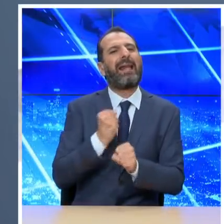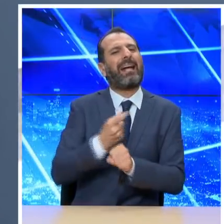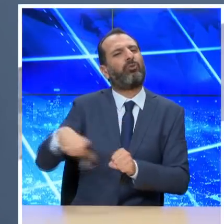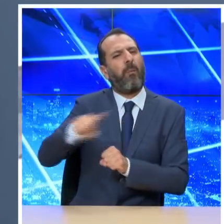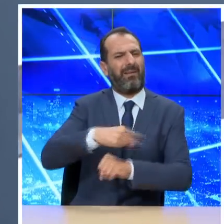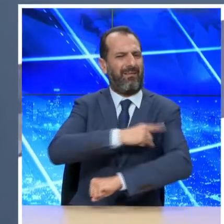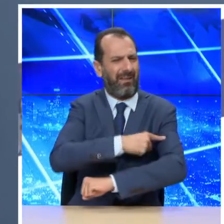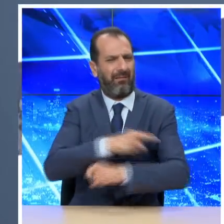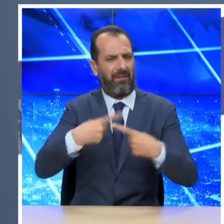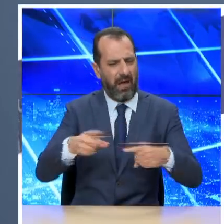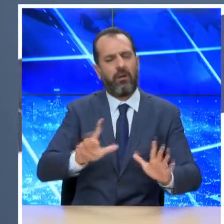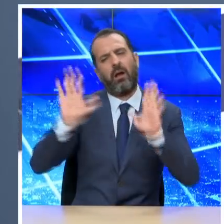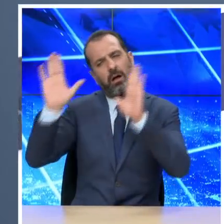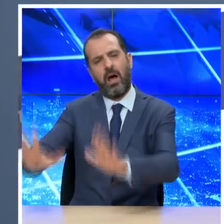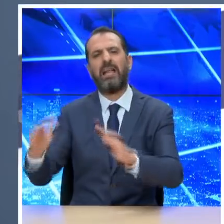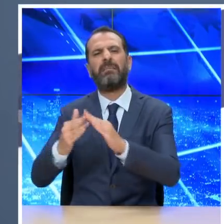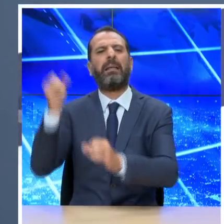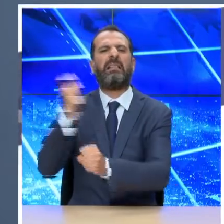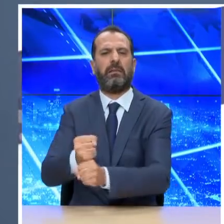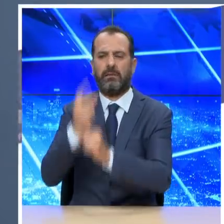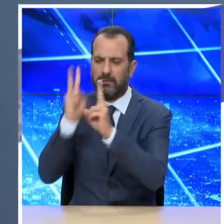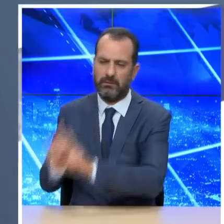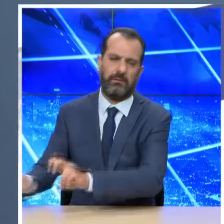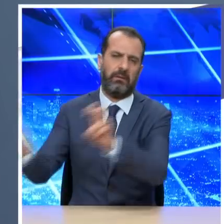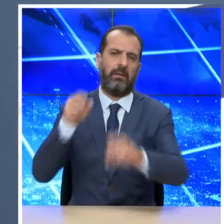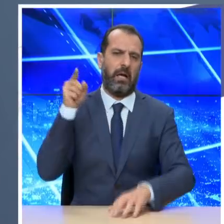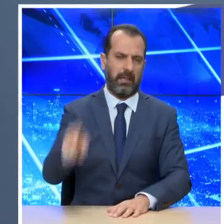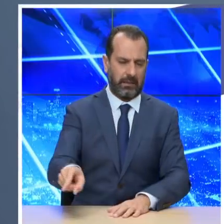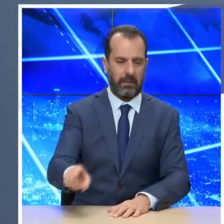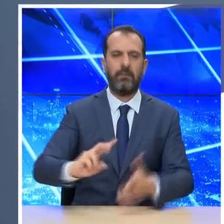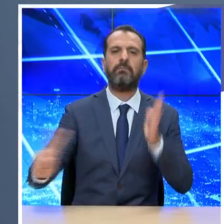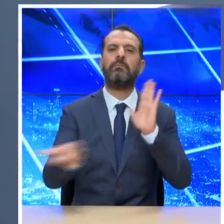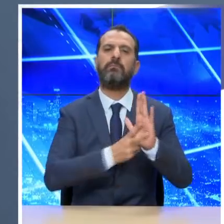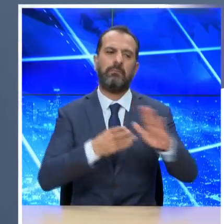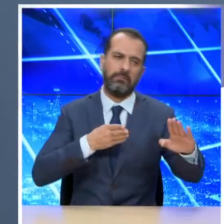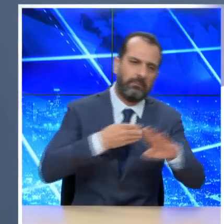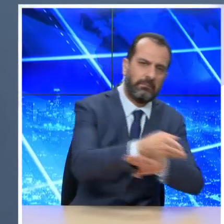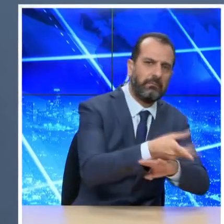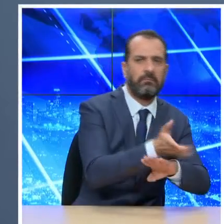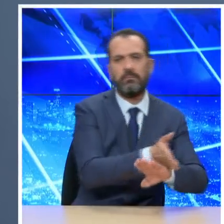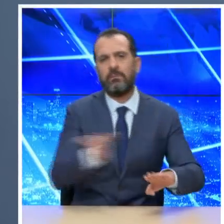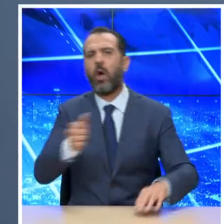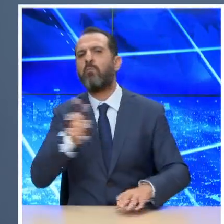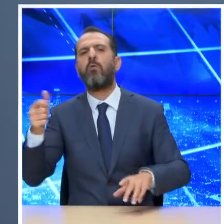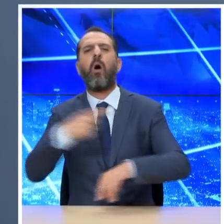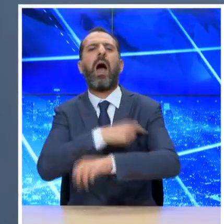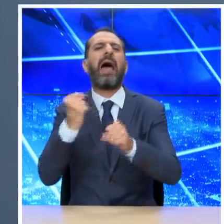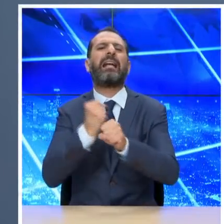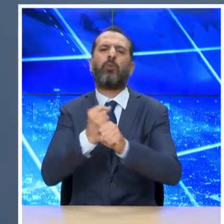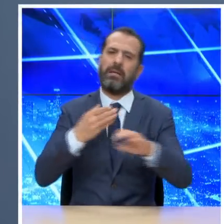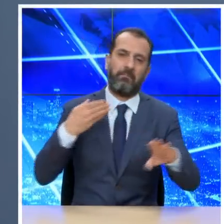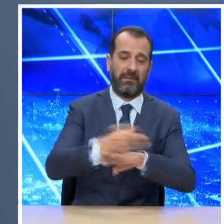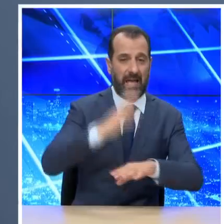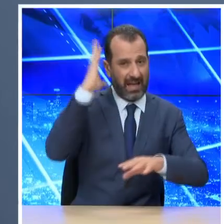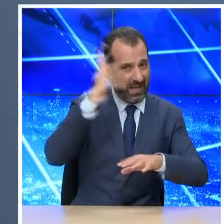ελέγχονται σε κατοίκον περιορισμό. Επιπλέον έχει ανασταλεί δυνατότητα εισόδου και εξόδου σε αυτό εξαιρουμένου του προσωπικού ενώ πραγματοποιούνται καθημερινά τεστ